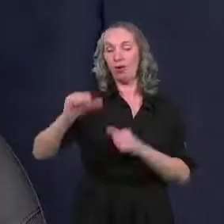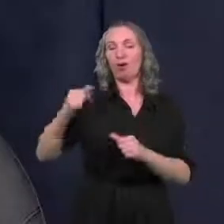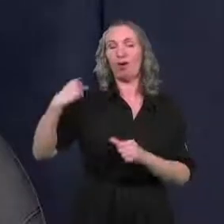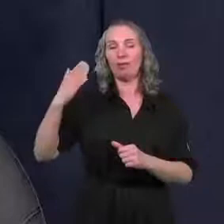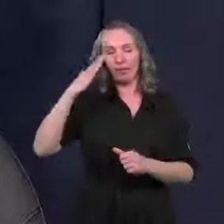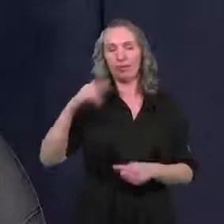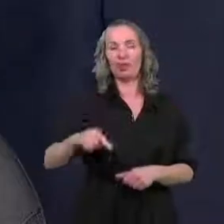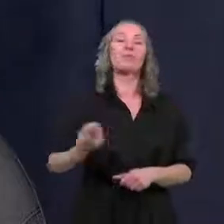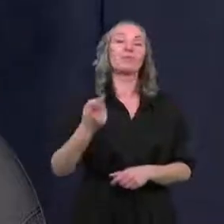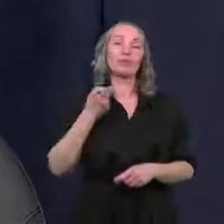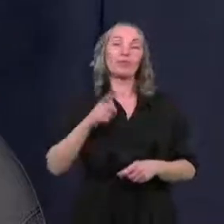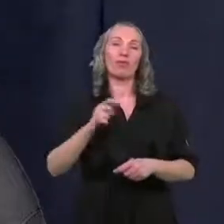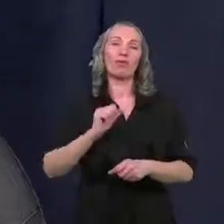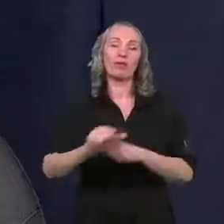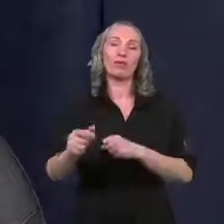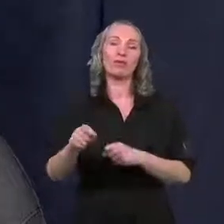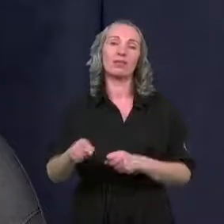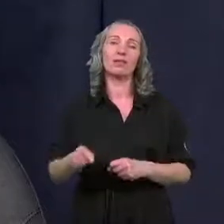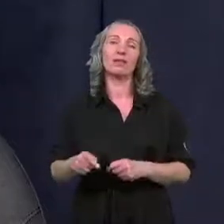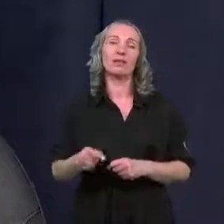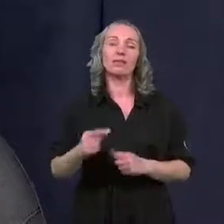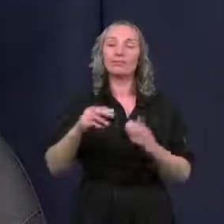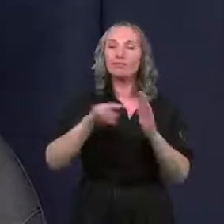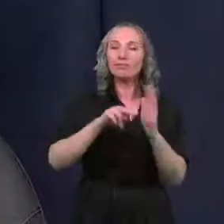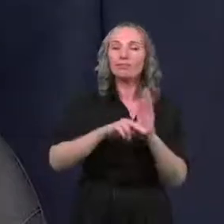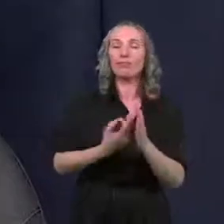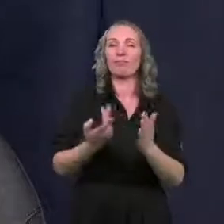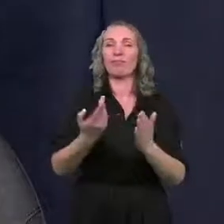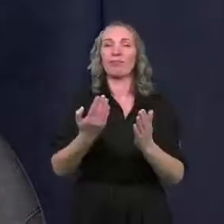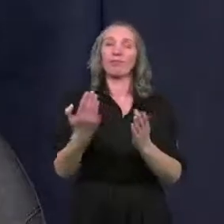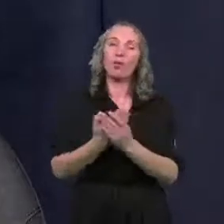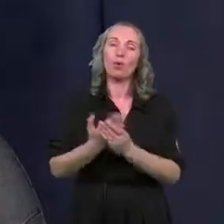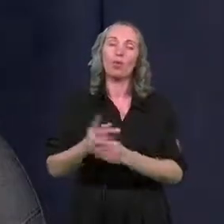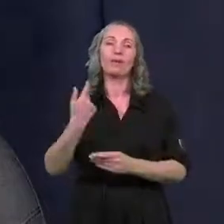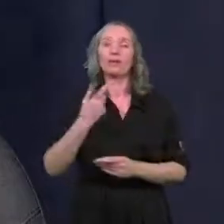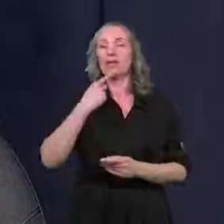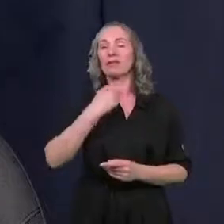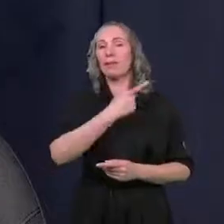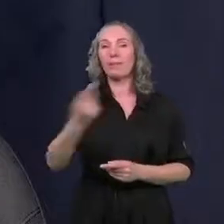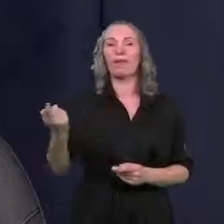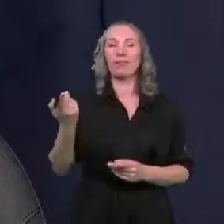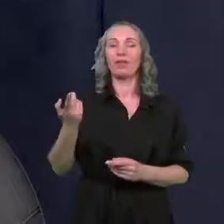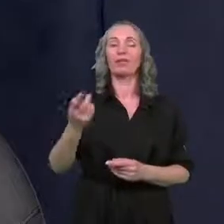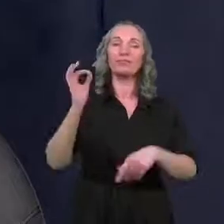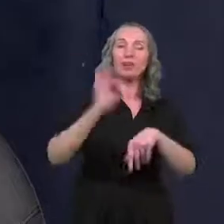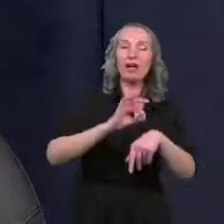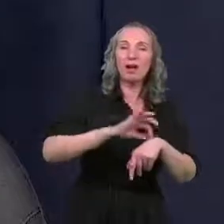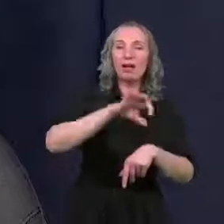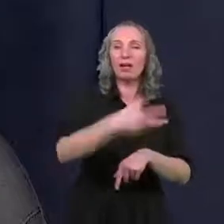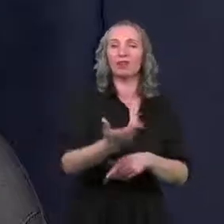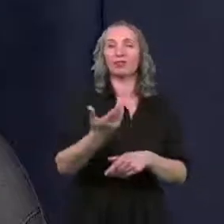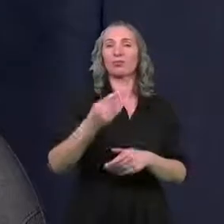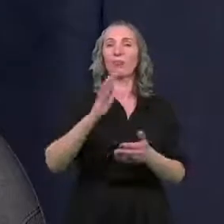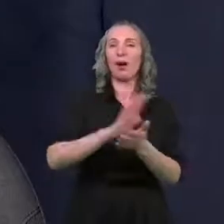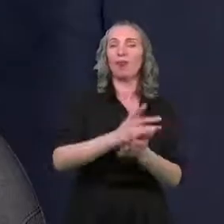Ja mówię o takich przyczynach formalnych, natomiast nie chcę się oczywiście wypowiadać za kwestie medyczne, bo